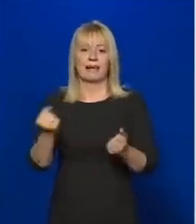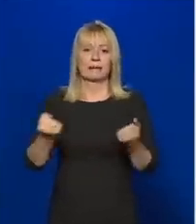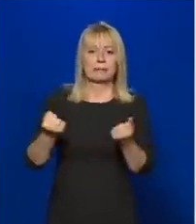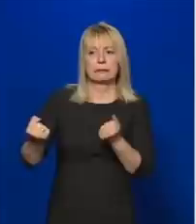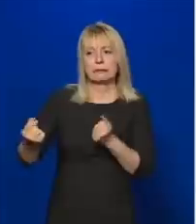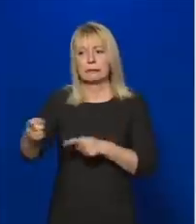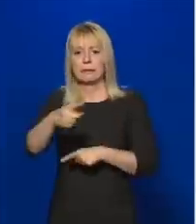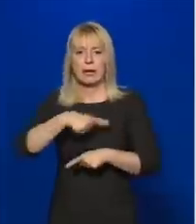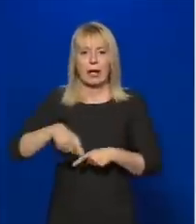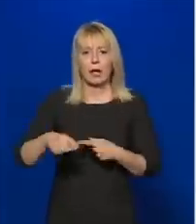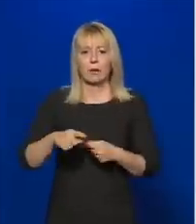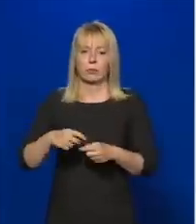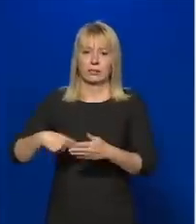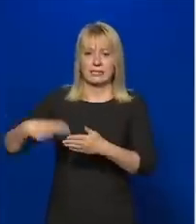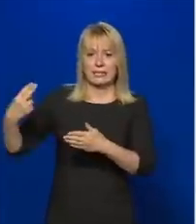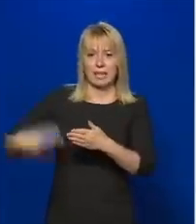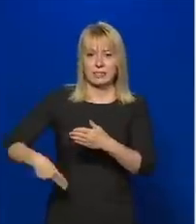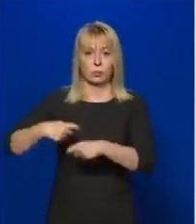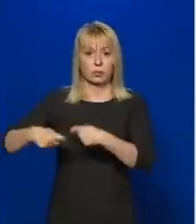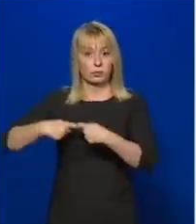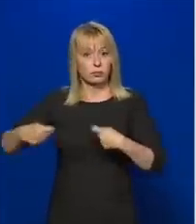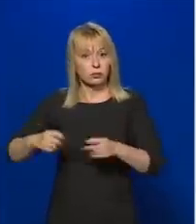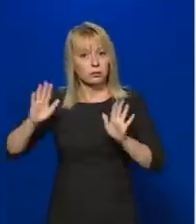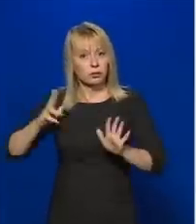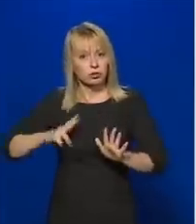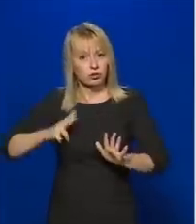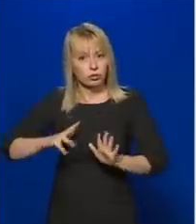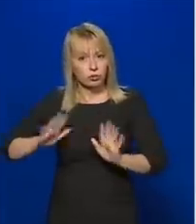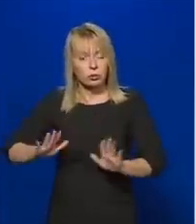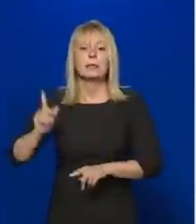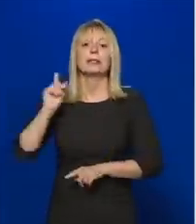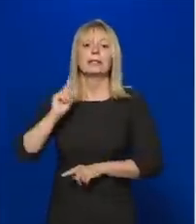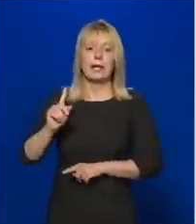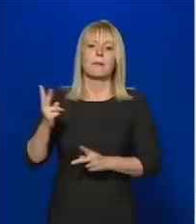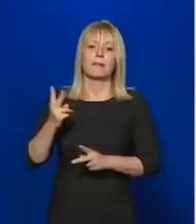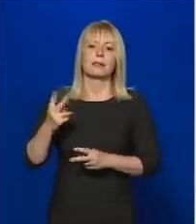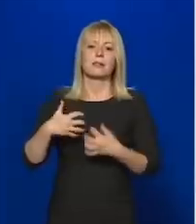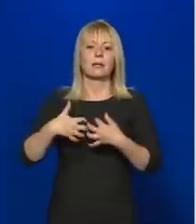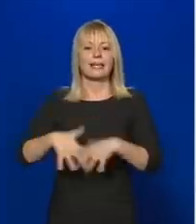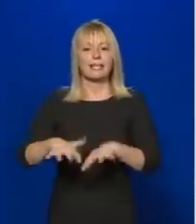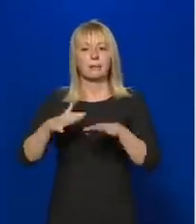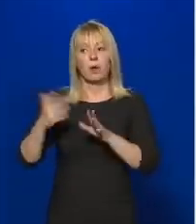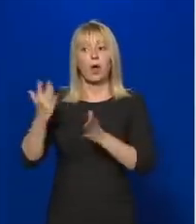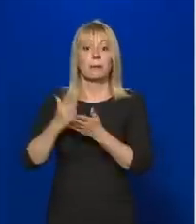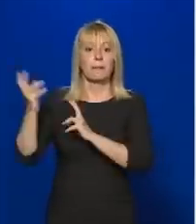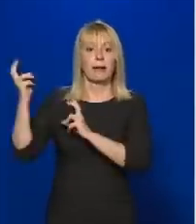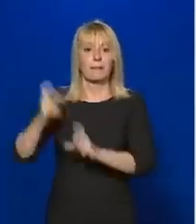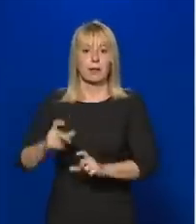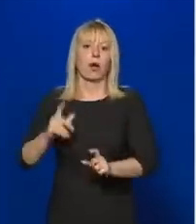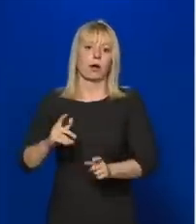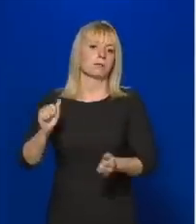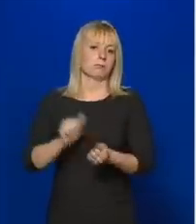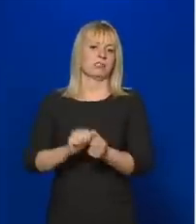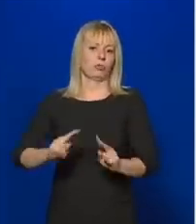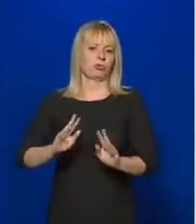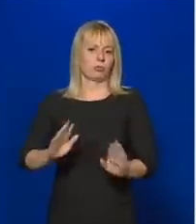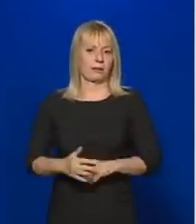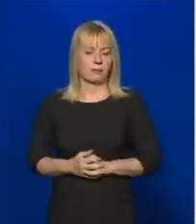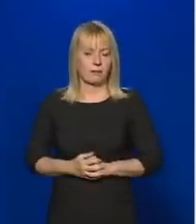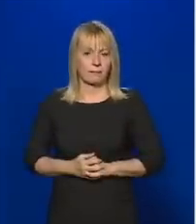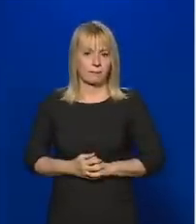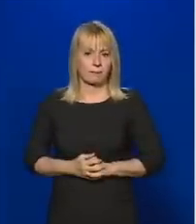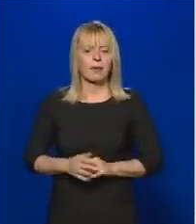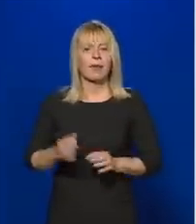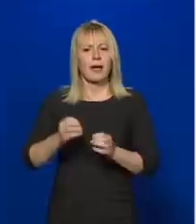meg, kössünk szerződést, de azt vegyük figyelembe, azokat a képeket vegyük figyelembe, amelyek megérkeztek Magyarországra. Ezért arról is adtunk